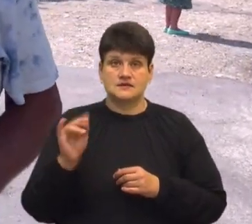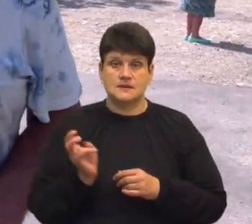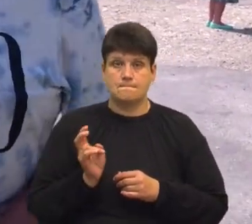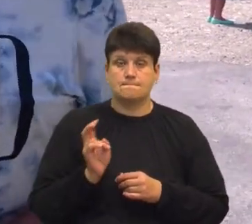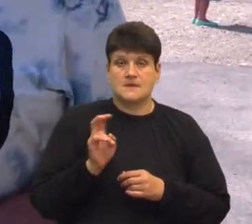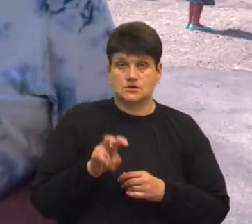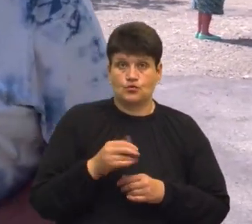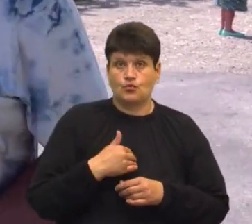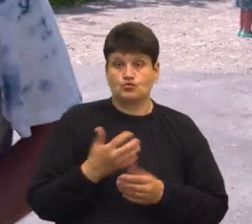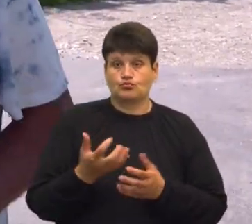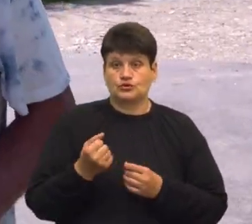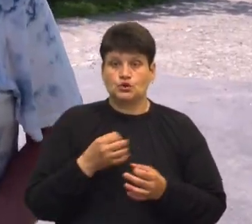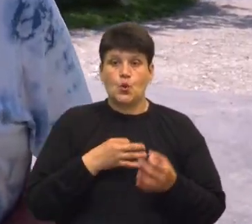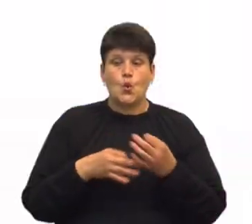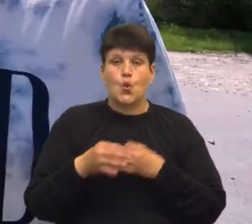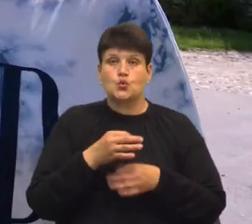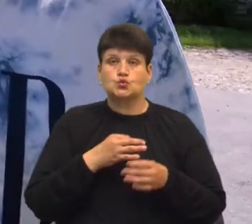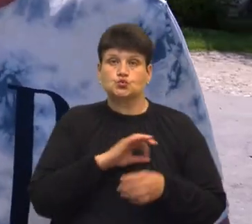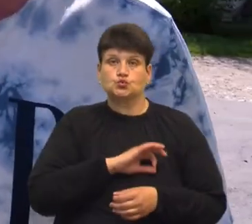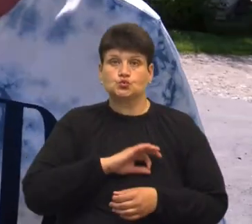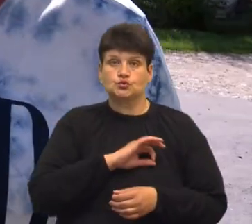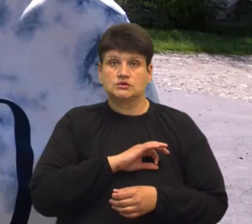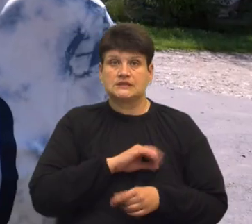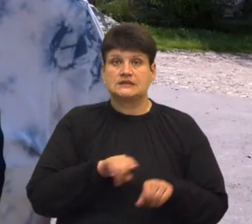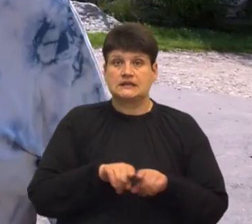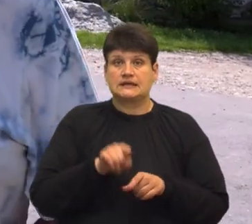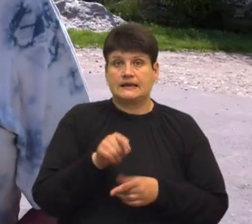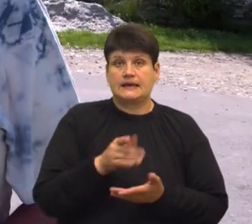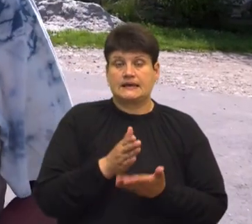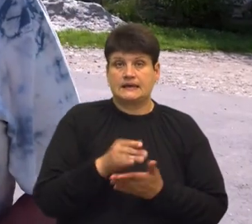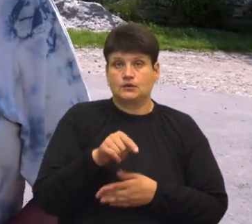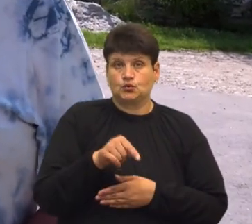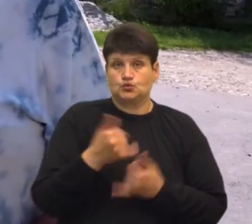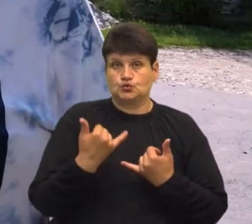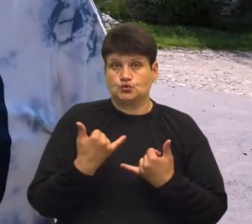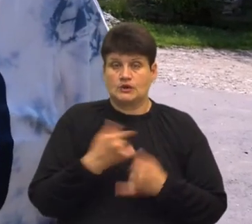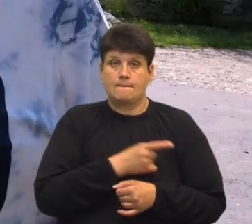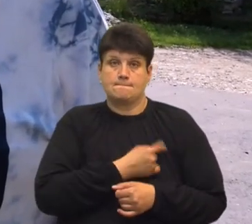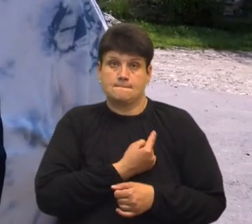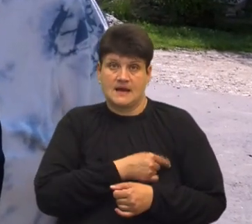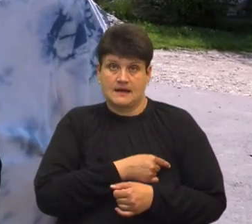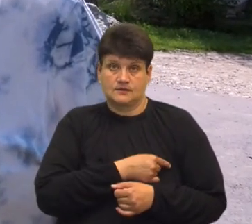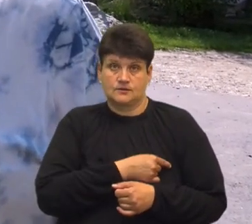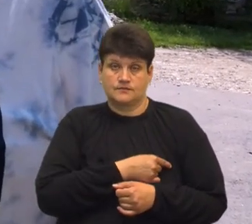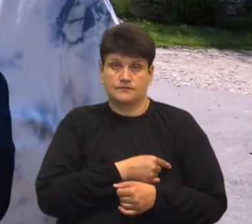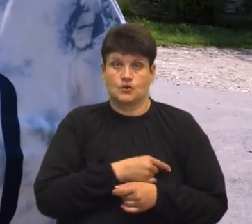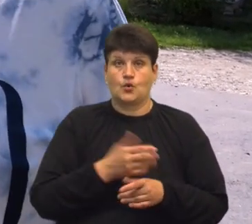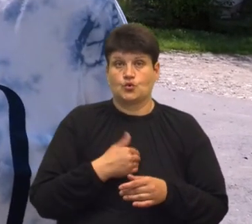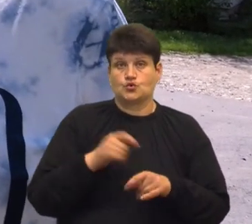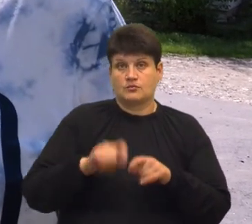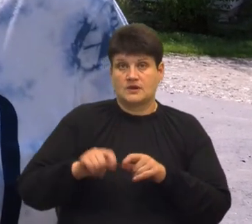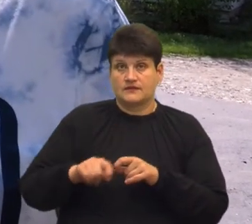Хочу отримати консультацію юридичну. Так, як є тут сьогодні медики, хочу заодно і провіритися.